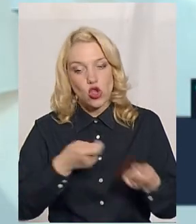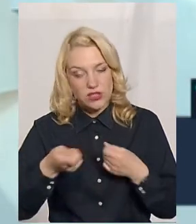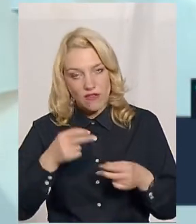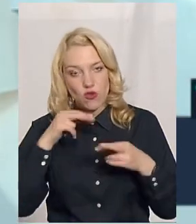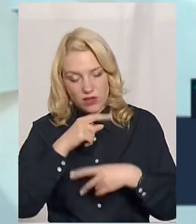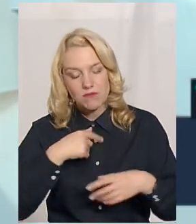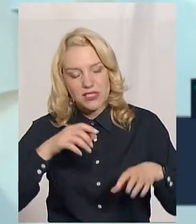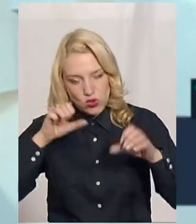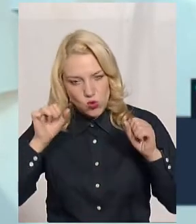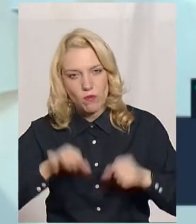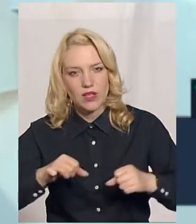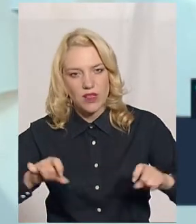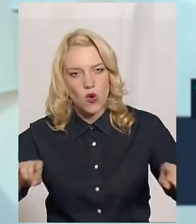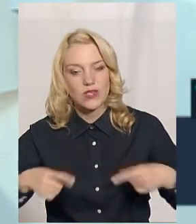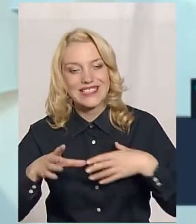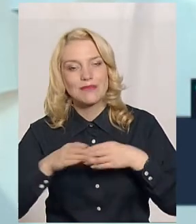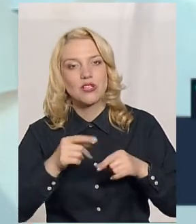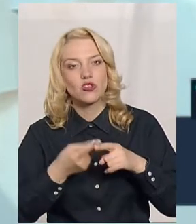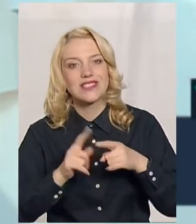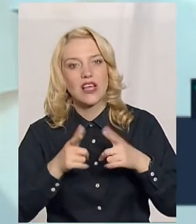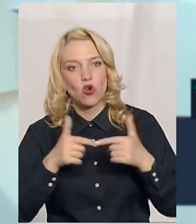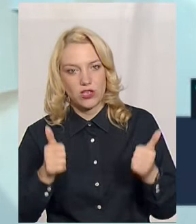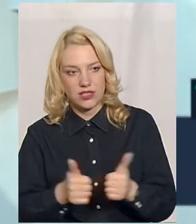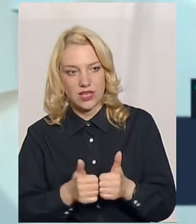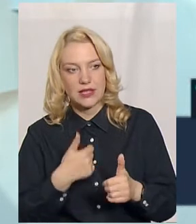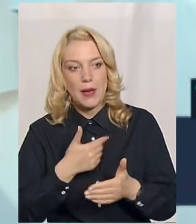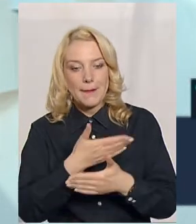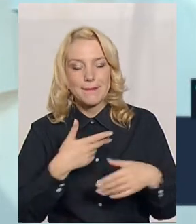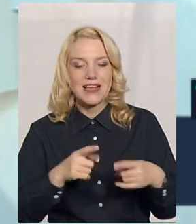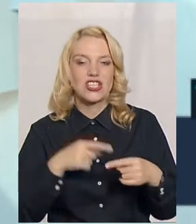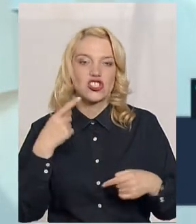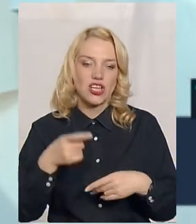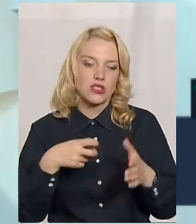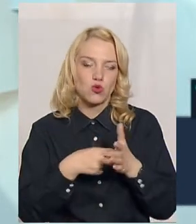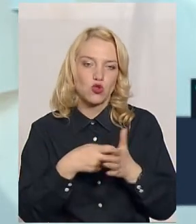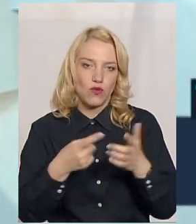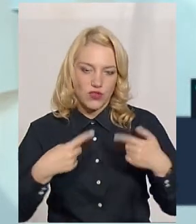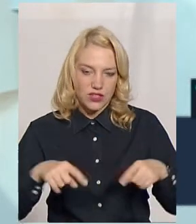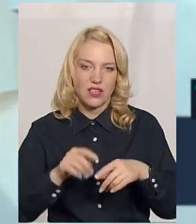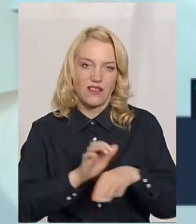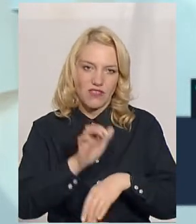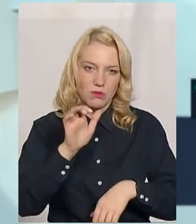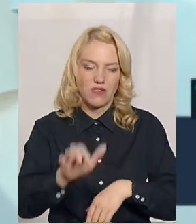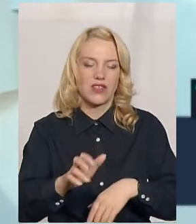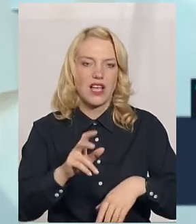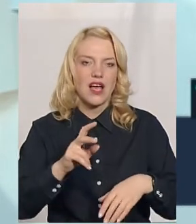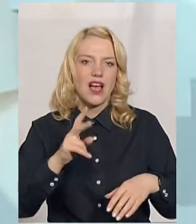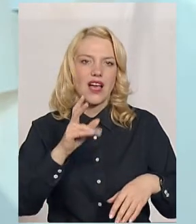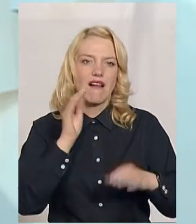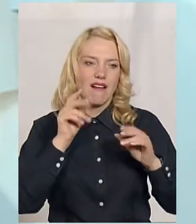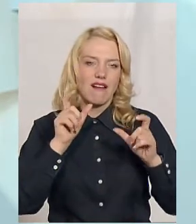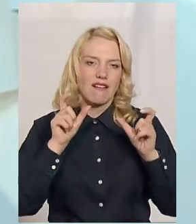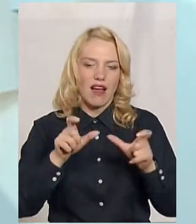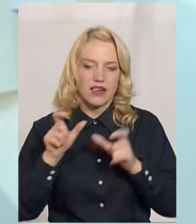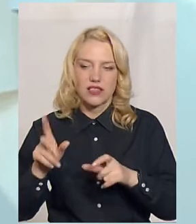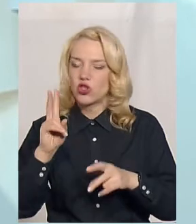організуватися. Спільності і організацію. Ми через почтові відділення відправляли пацієнтам лік. карантин, нікому